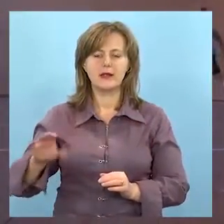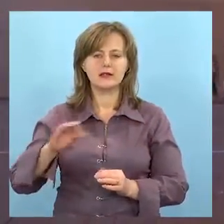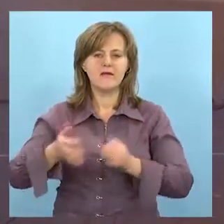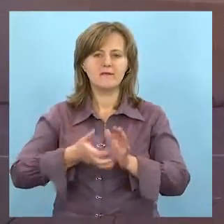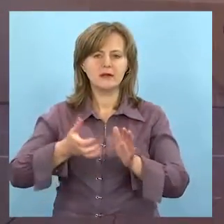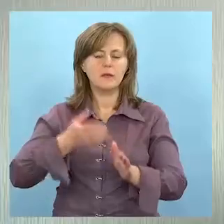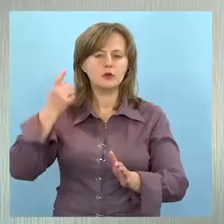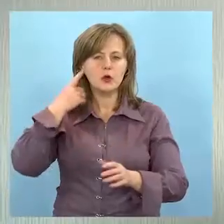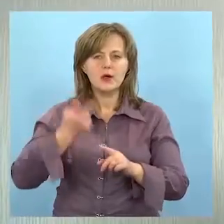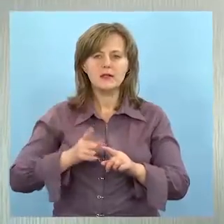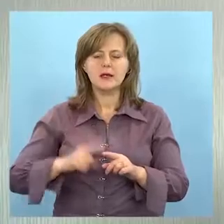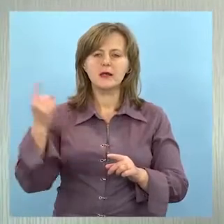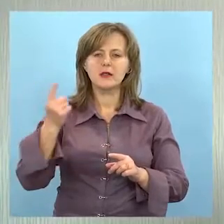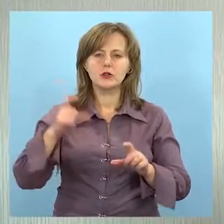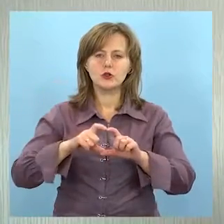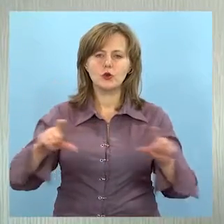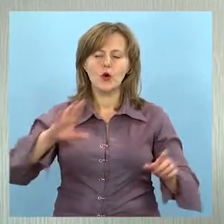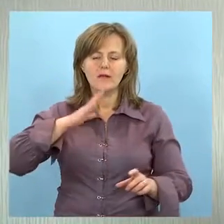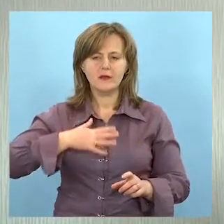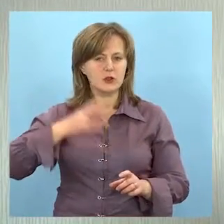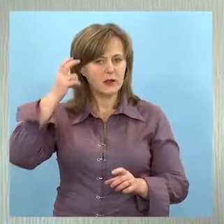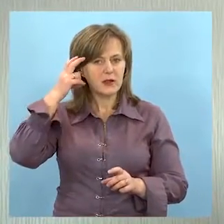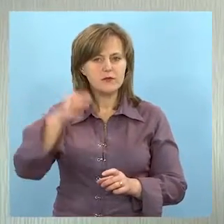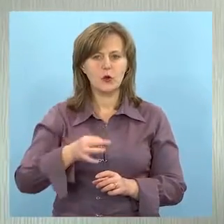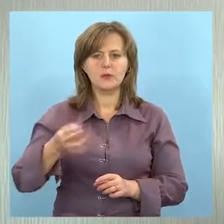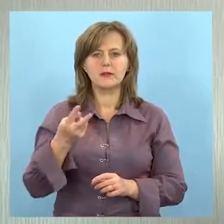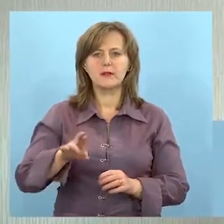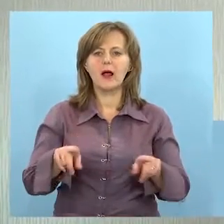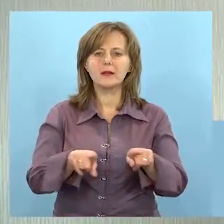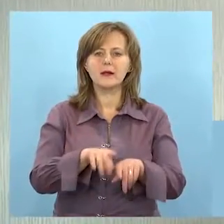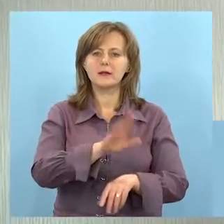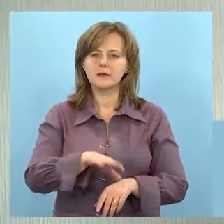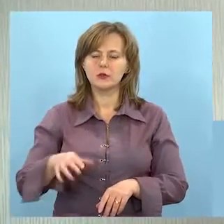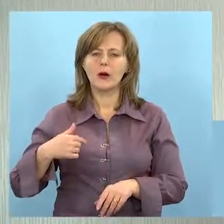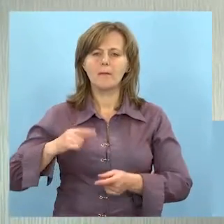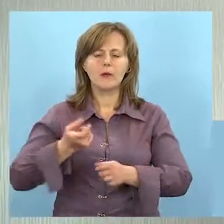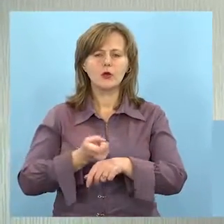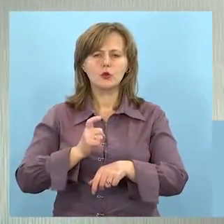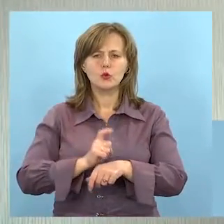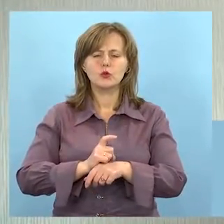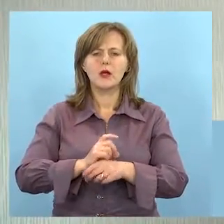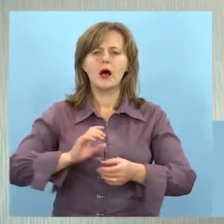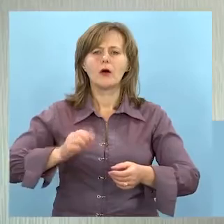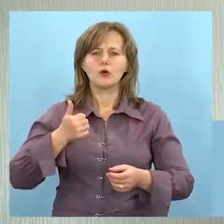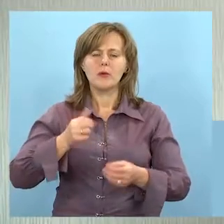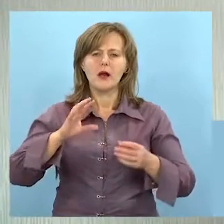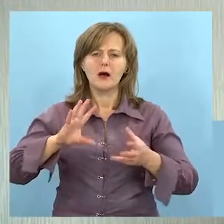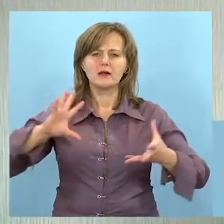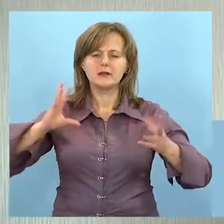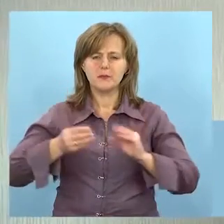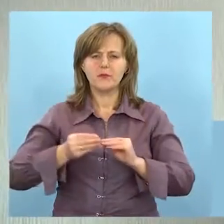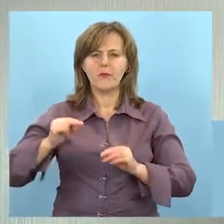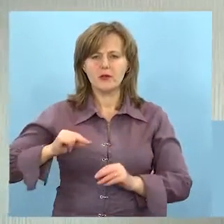з вадами слуху. Це єдина школа в нашій Київській області для таких діток. Ми дуже тісно